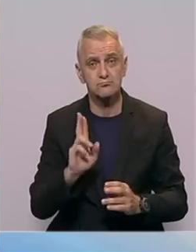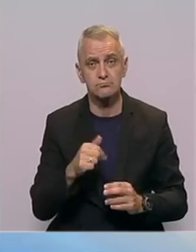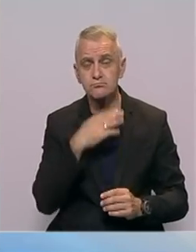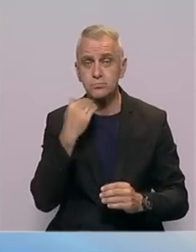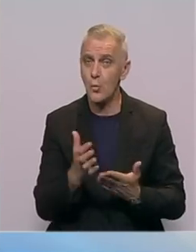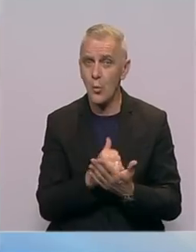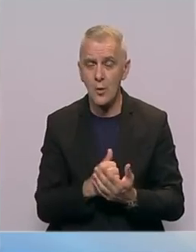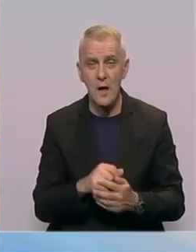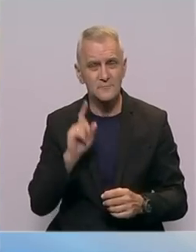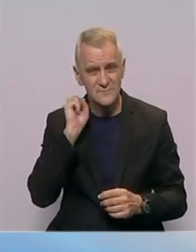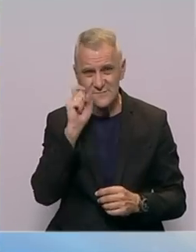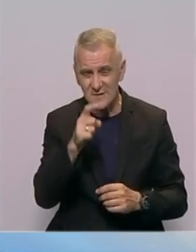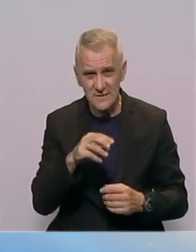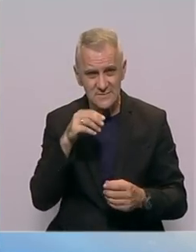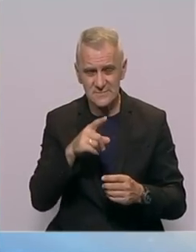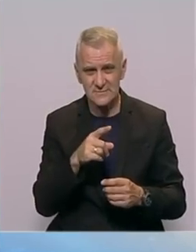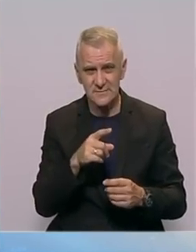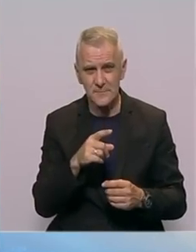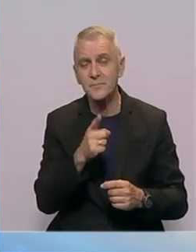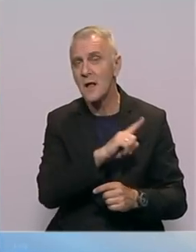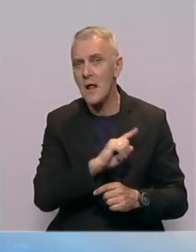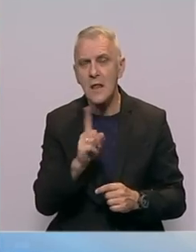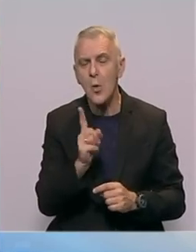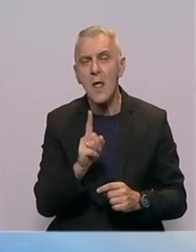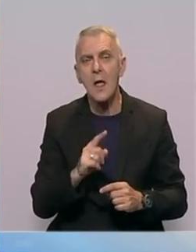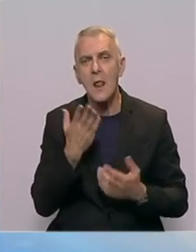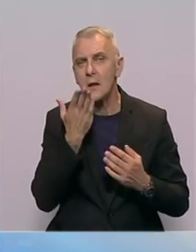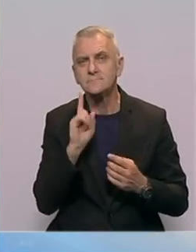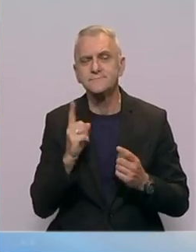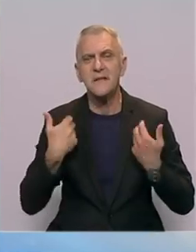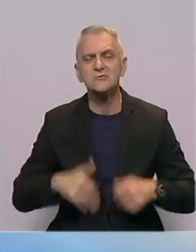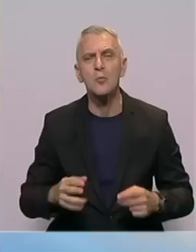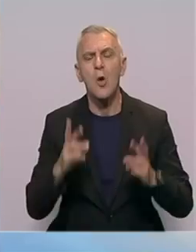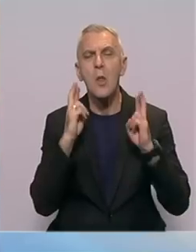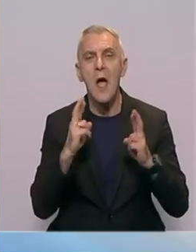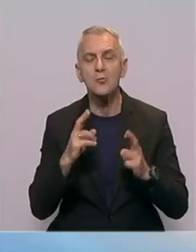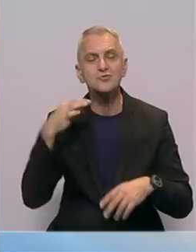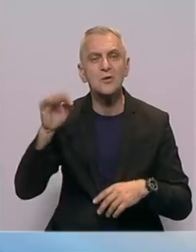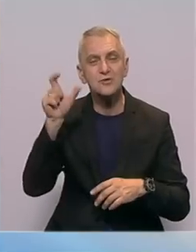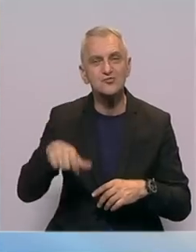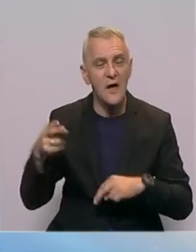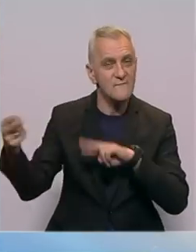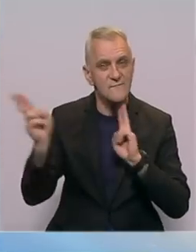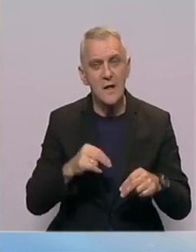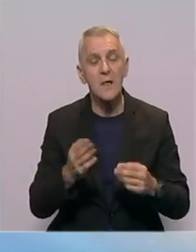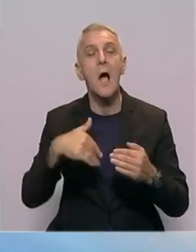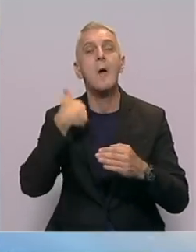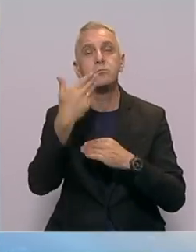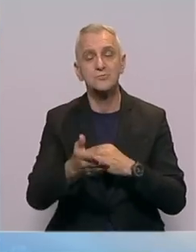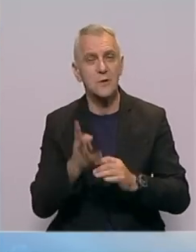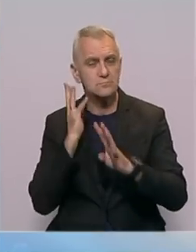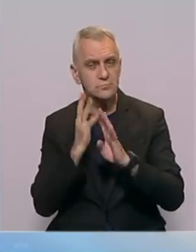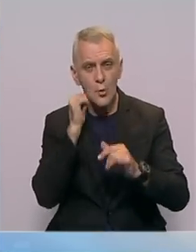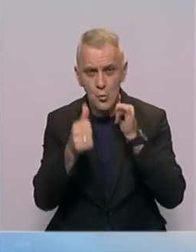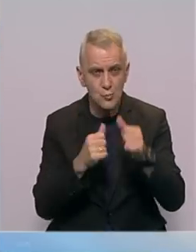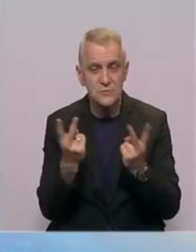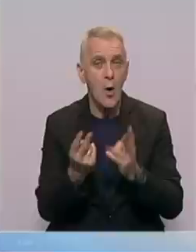sumurnoj svakodnevici stanovnika Srebrenice, Mirko nije izgubio nadu da će se Srebreničani vratiti, a nakon njih i kolone turista, kao što je